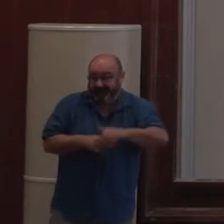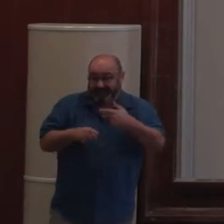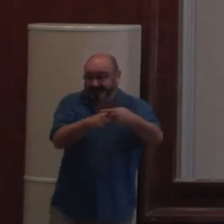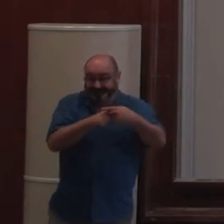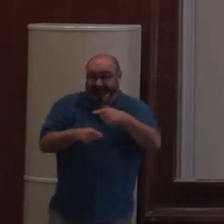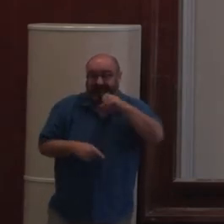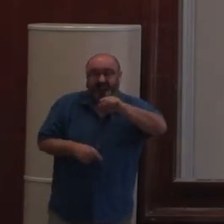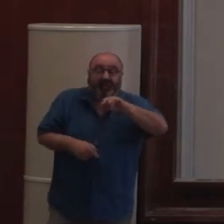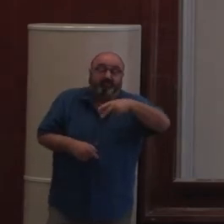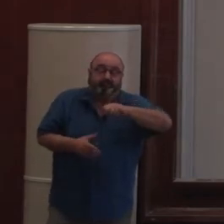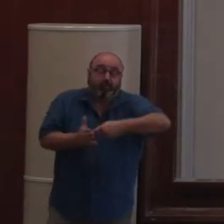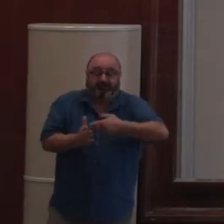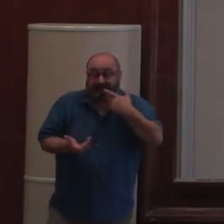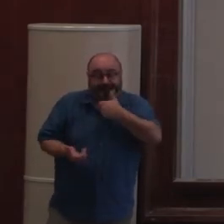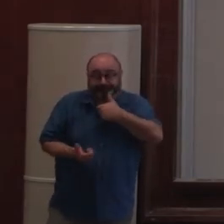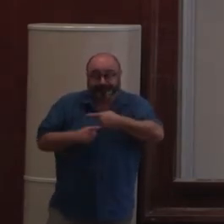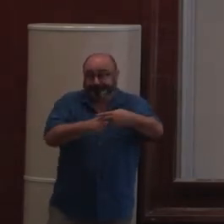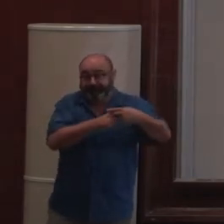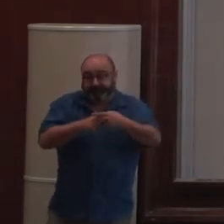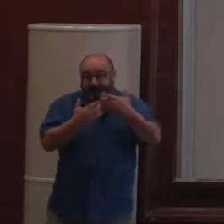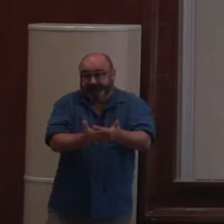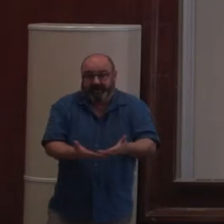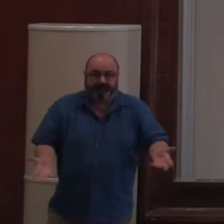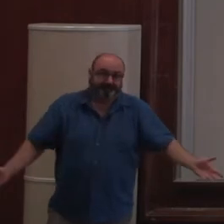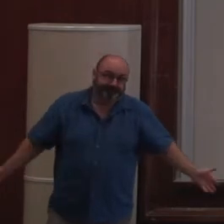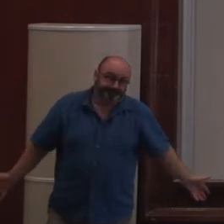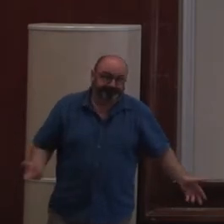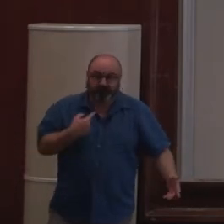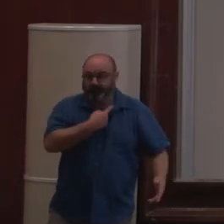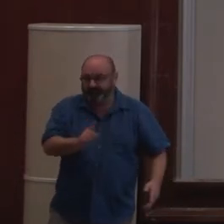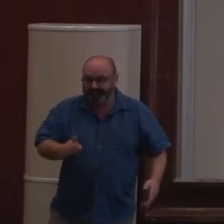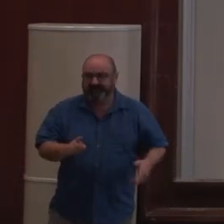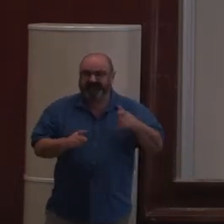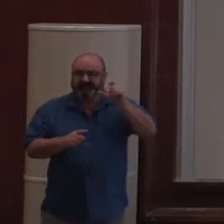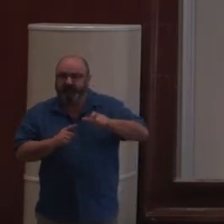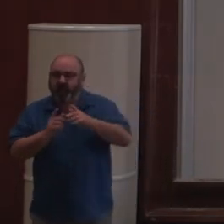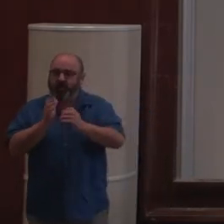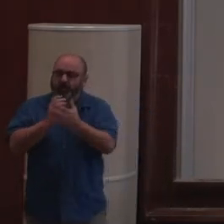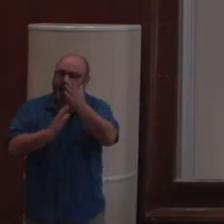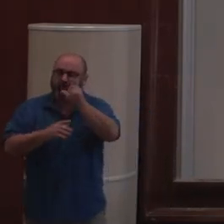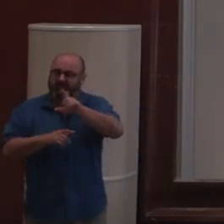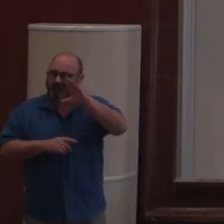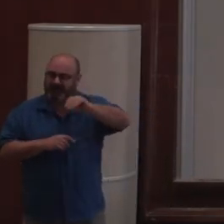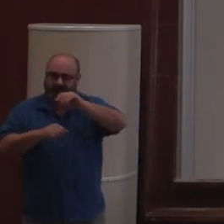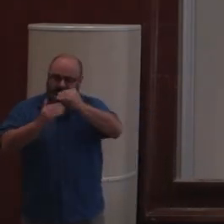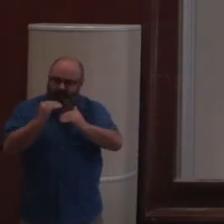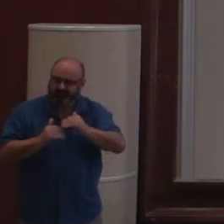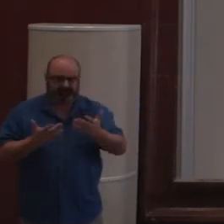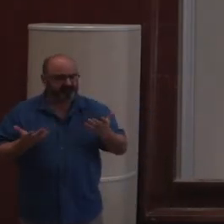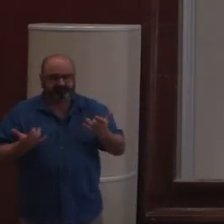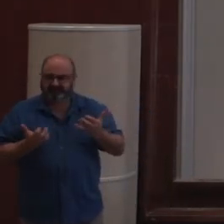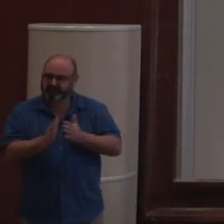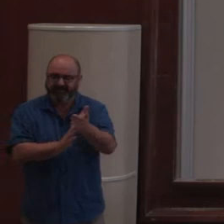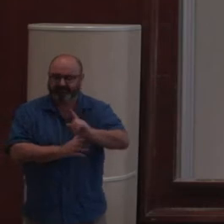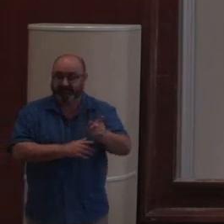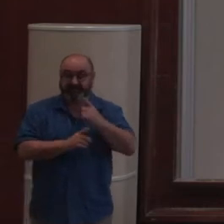il est là, il est là, on va faire avec. Donc, ça n'enchante personne, ça ne motive pas les nouveaux développeurs. Et c